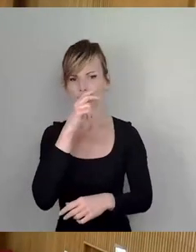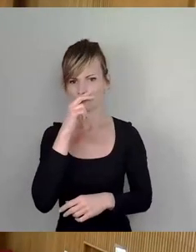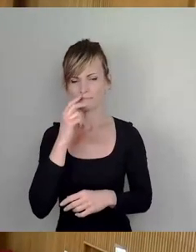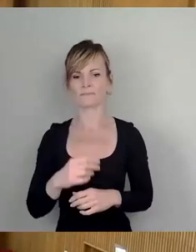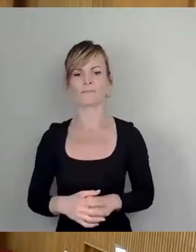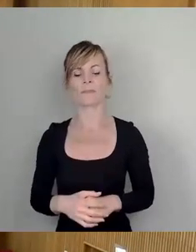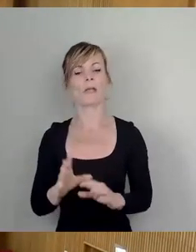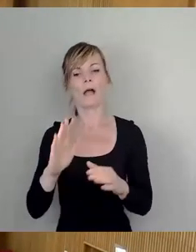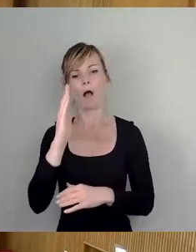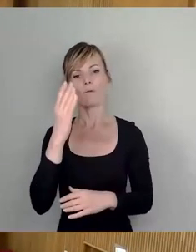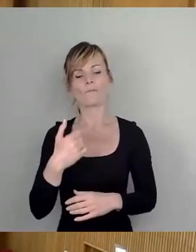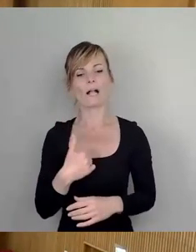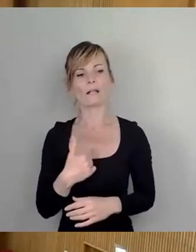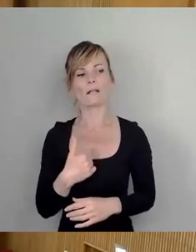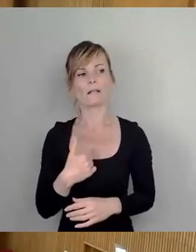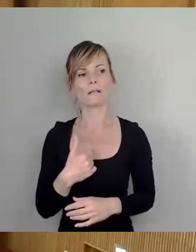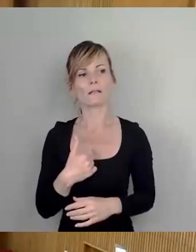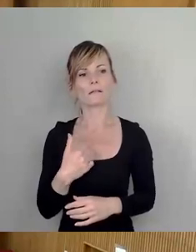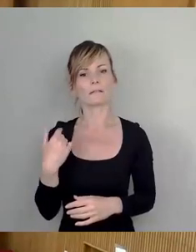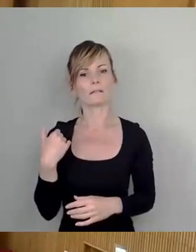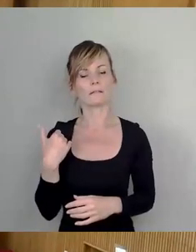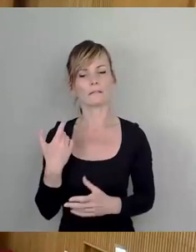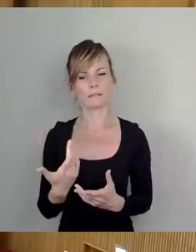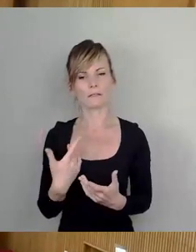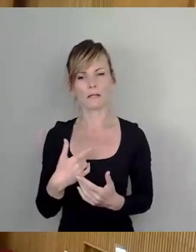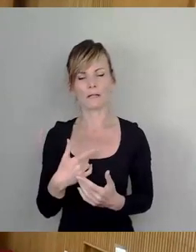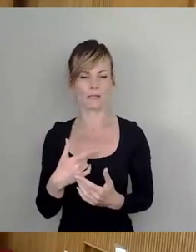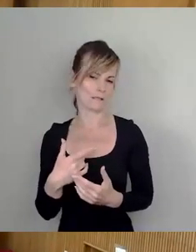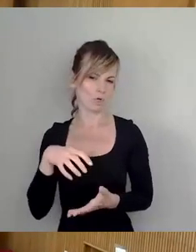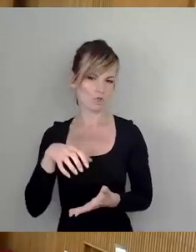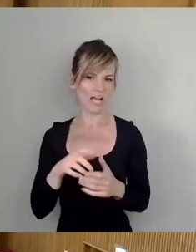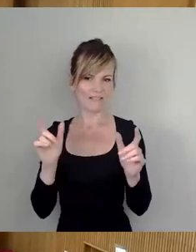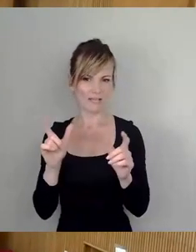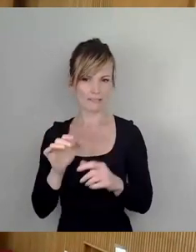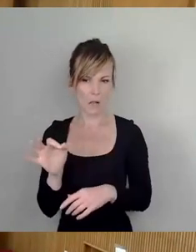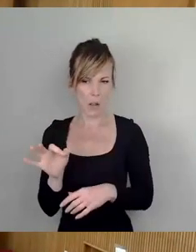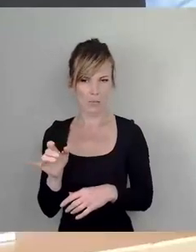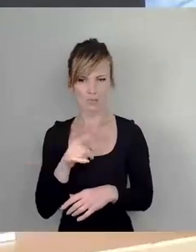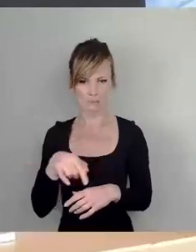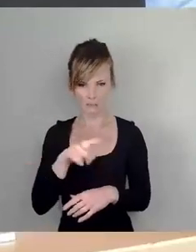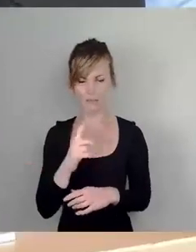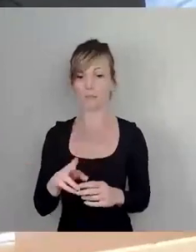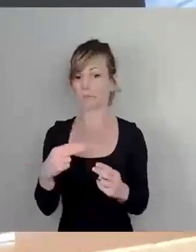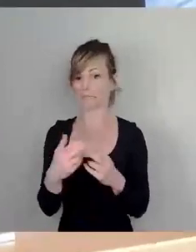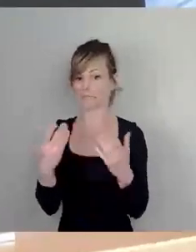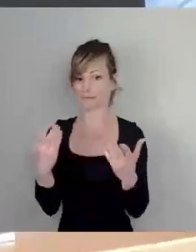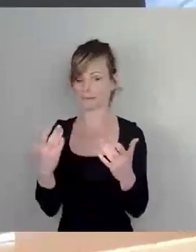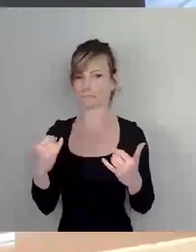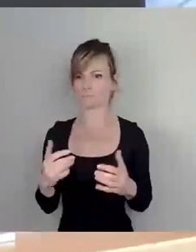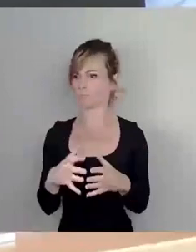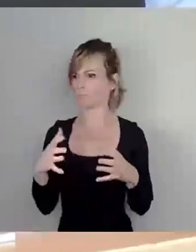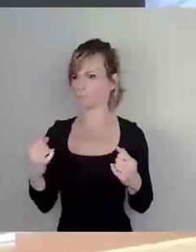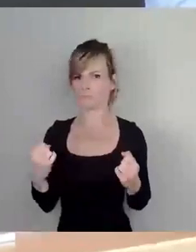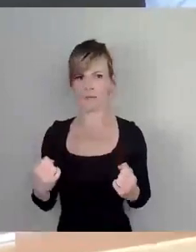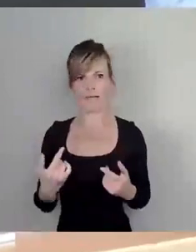dazu gerade zu den ganz kleinen Straßenfesten sozusagen passt, dass wir hier doch mit größerer Mehrheit einen Beschluss